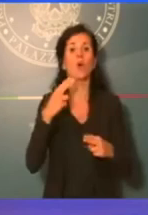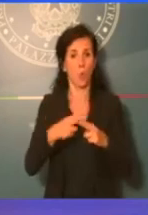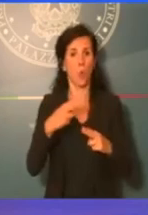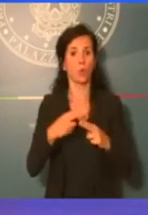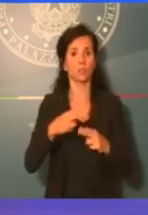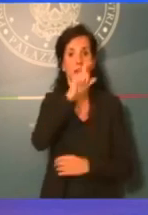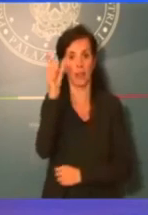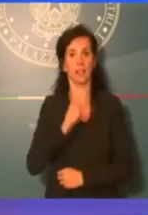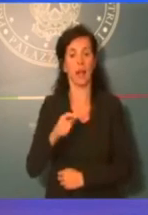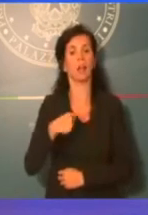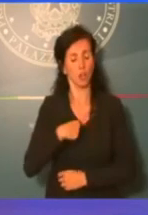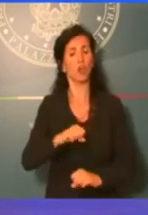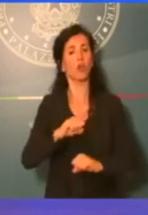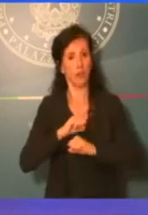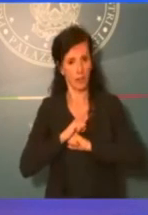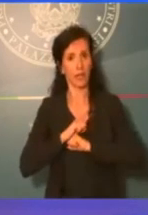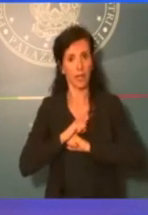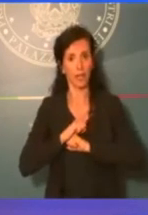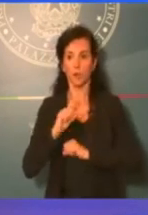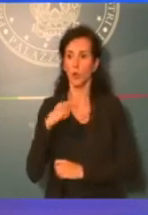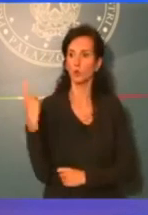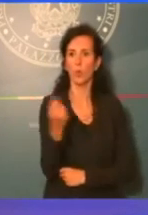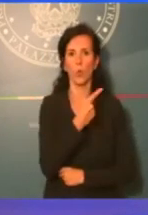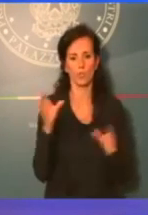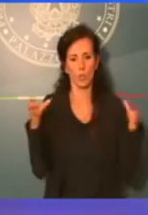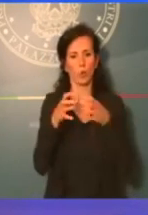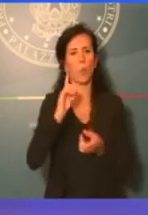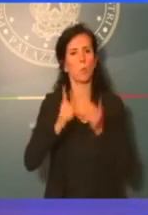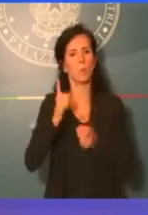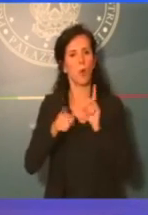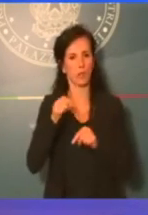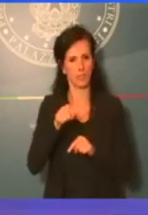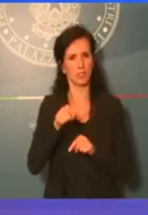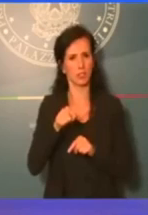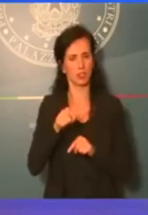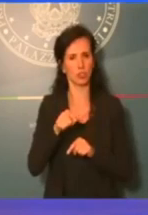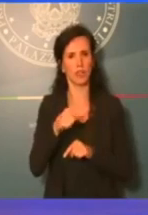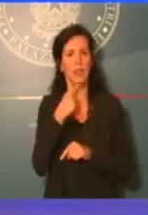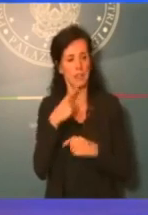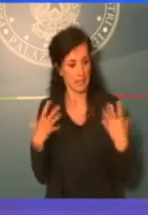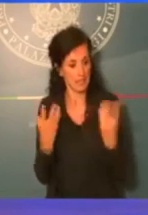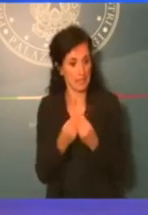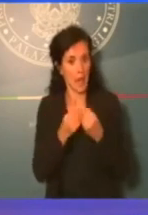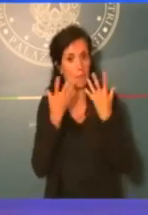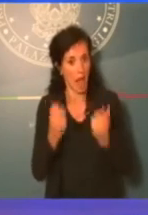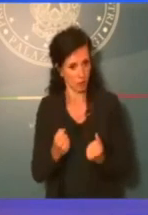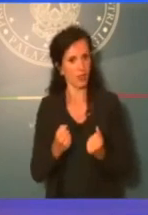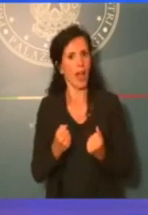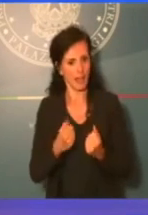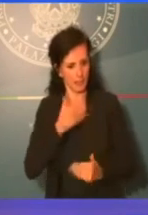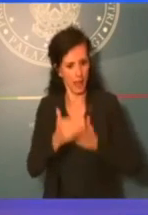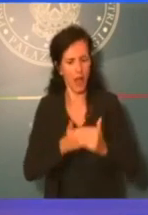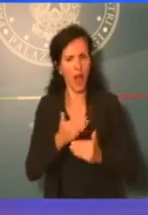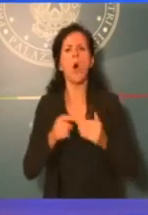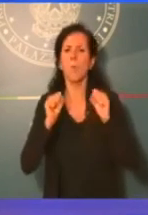confido che tutte le forze politiche che in questo momento sono nostre compagni di viaggio possano, anche poi nelle